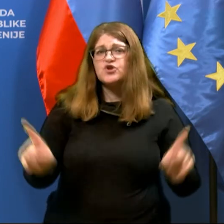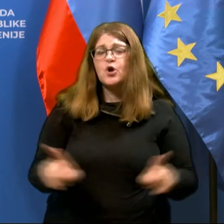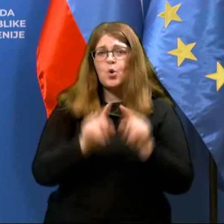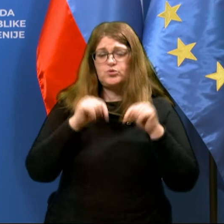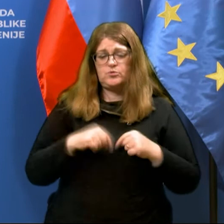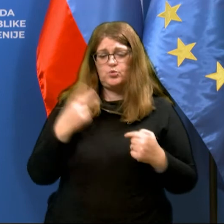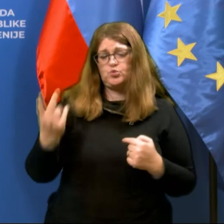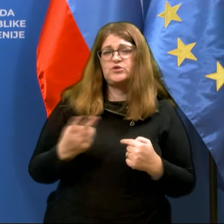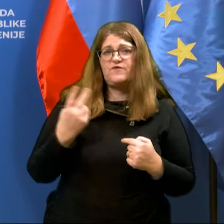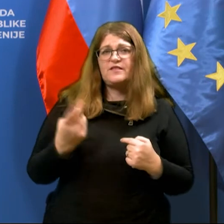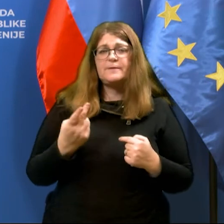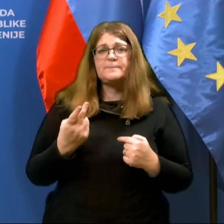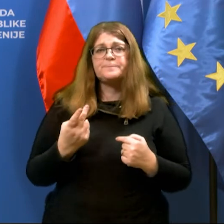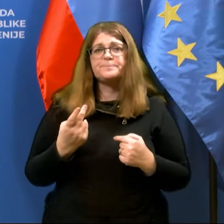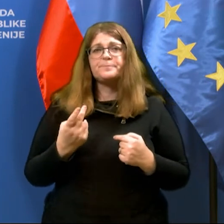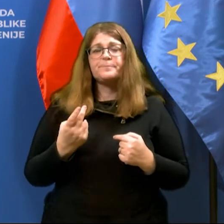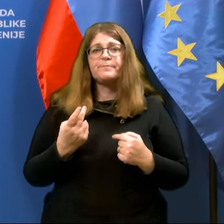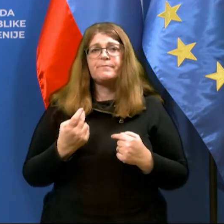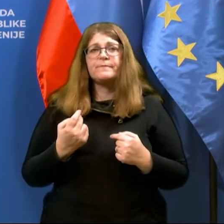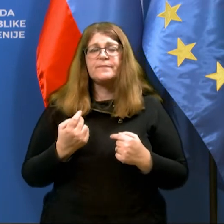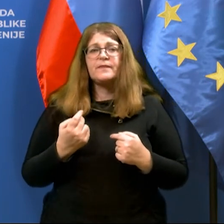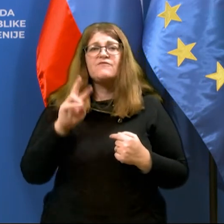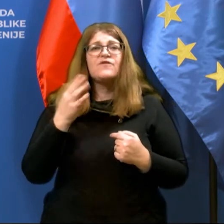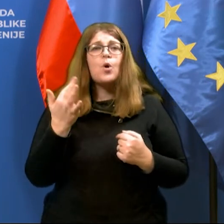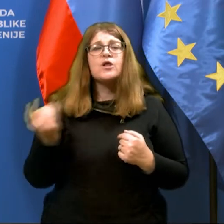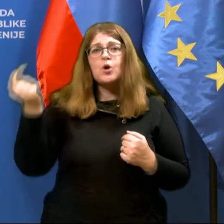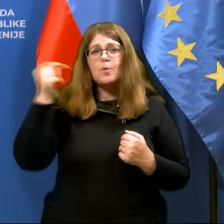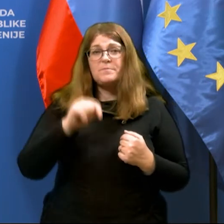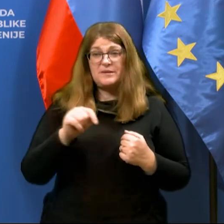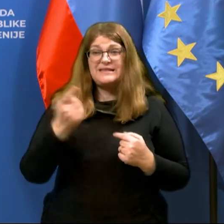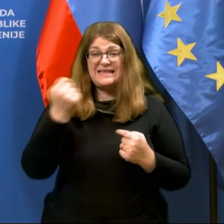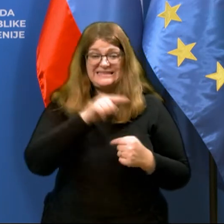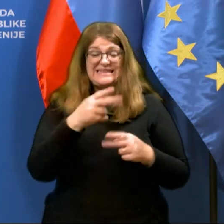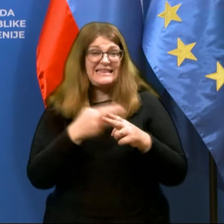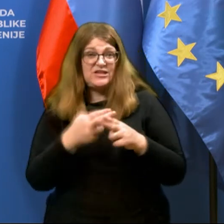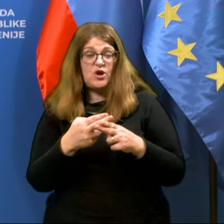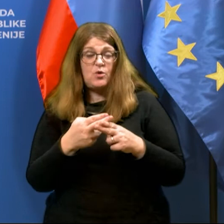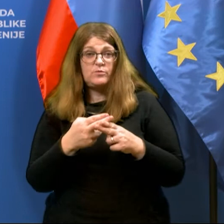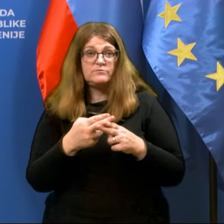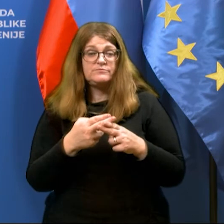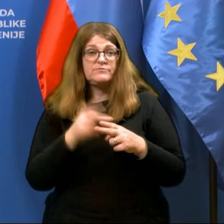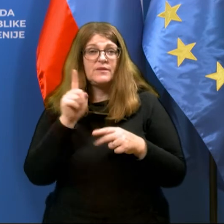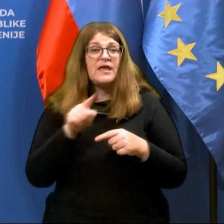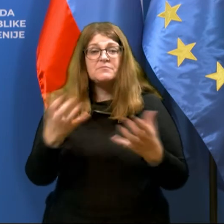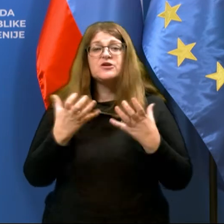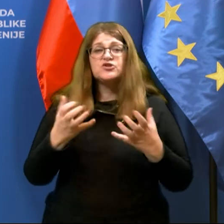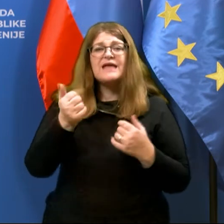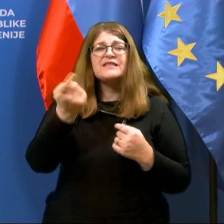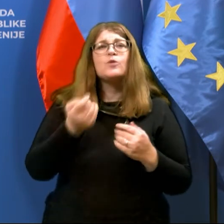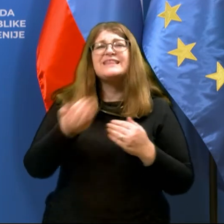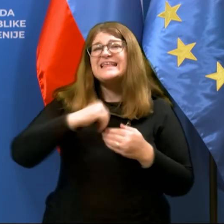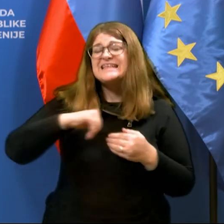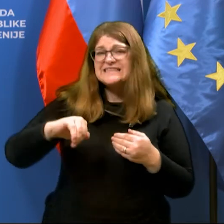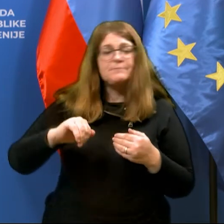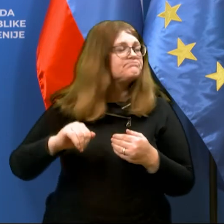v Sloveniji, torej, koliko prihajate iz teh držav in bi želeli biti ena od izjem,